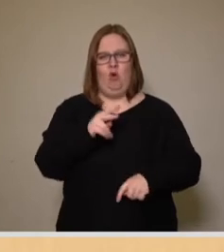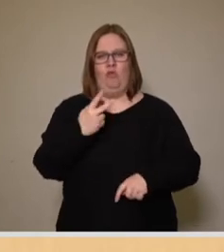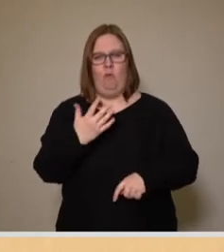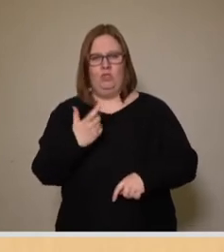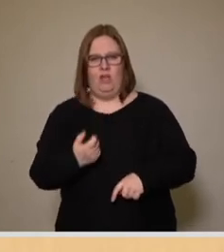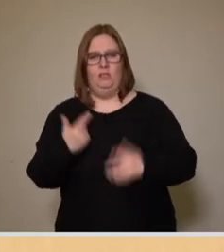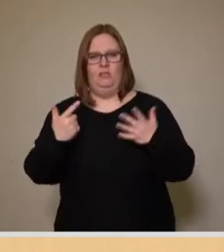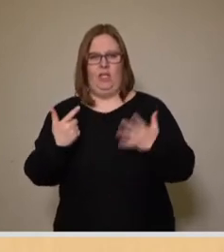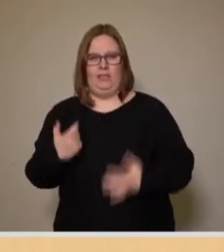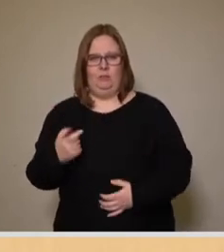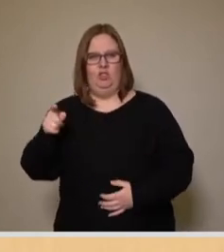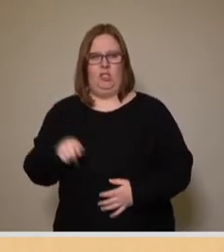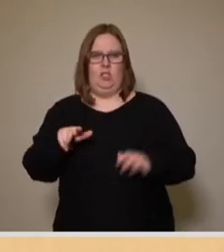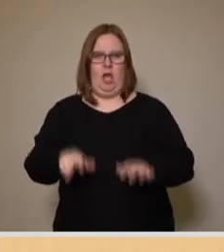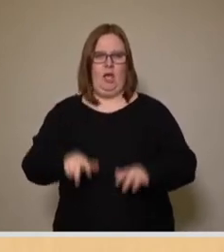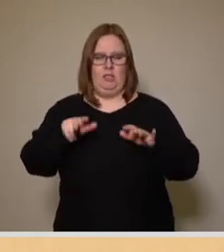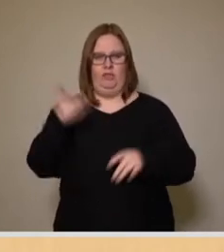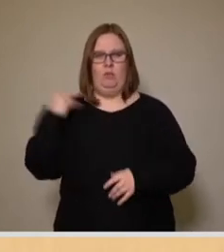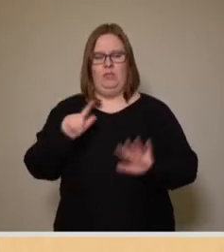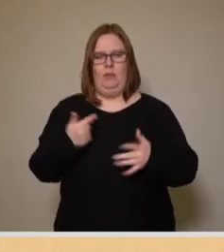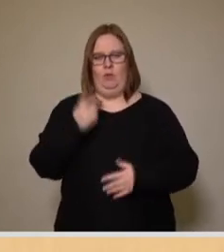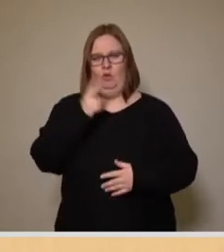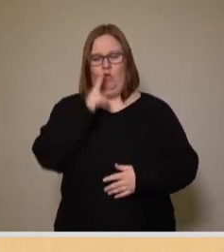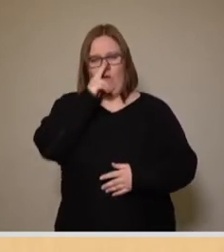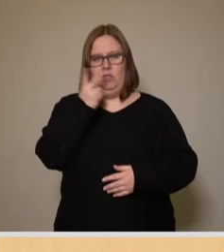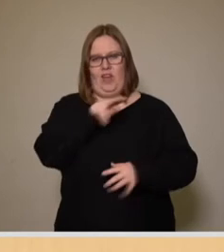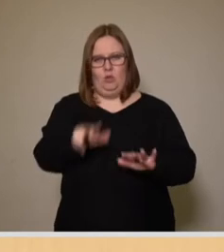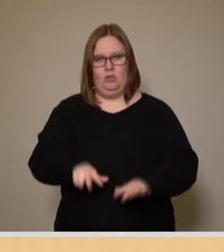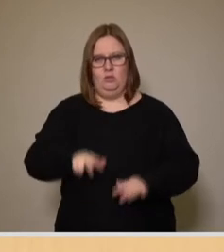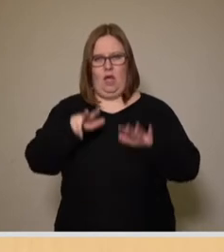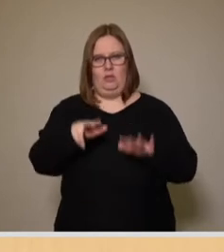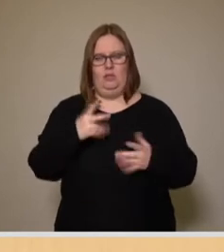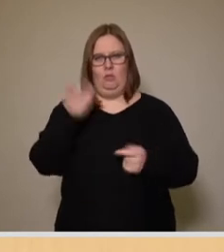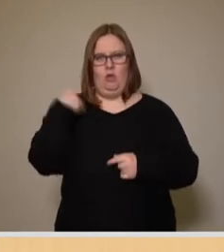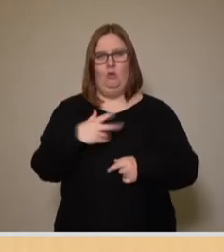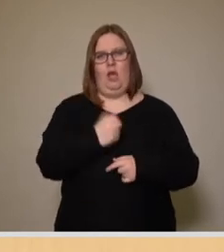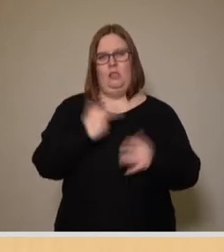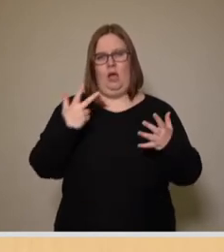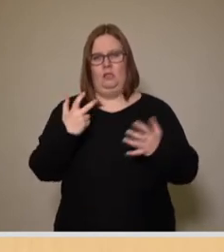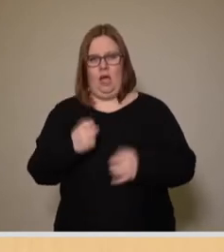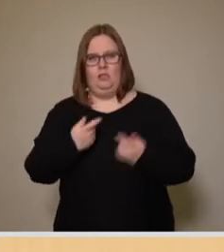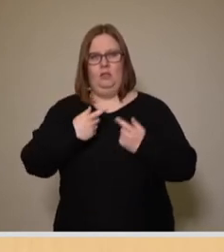V2572-18 vom 7. November 2018 mit zum Bebauungsplan 3038